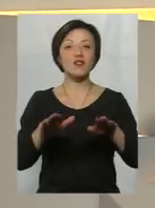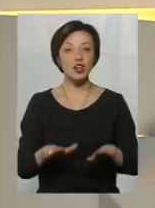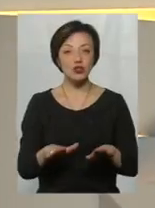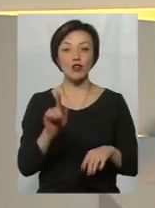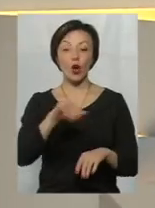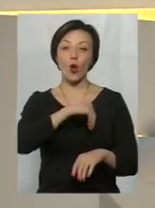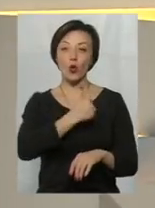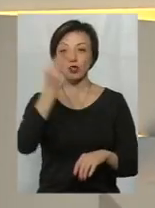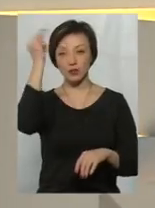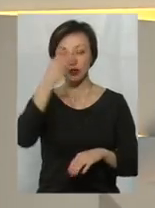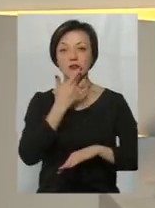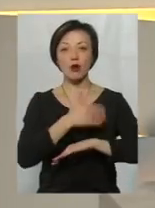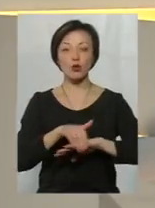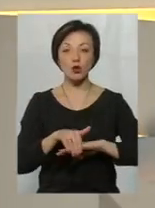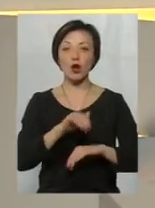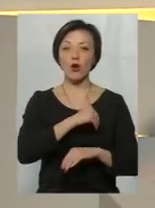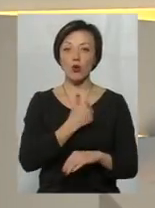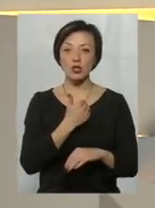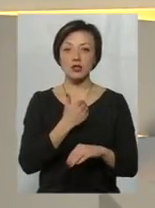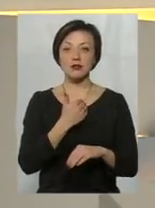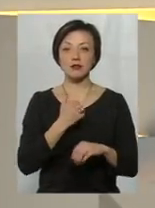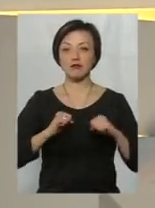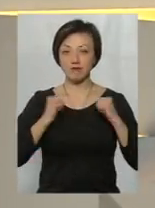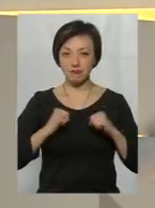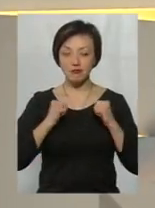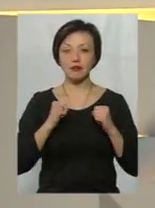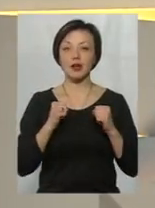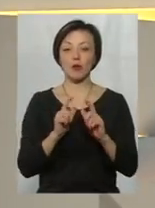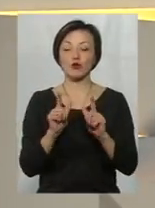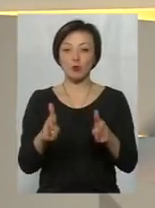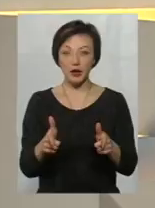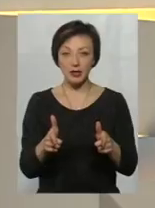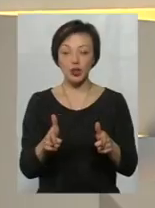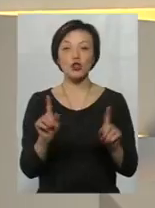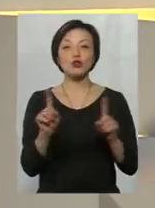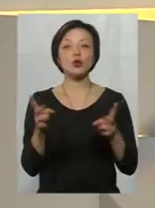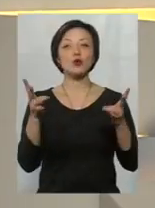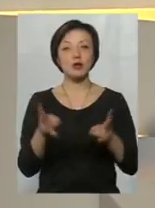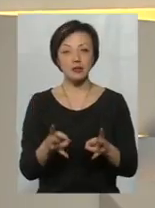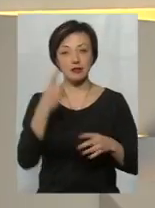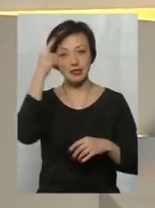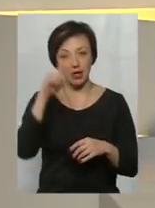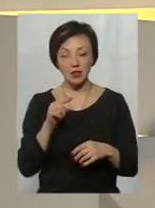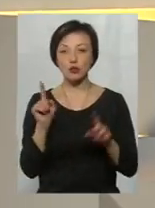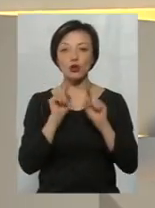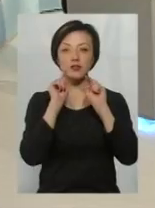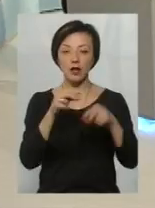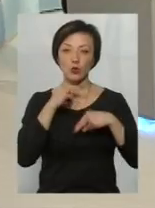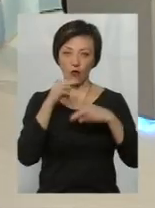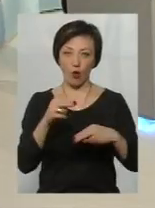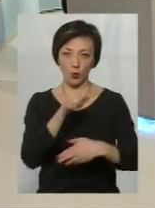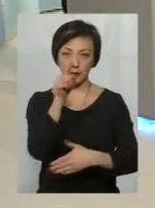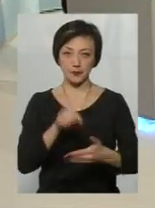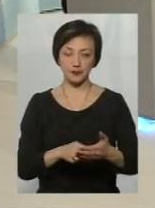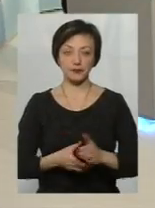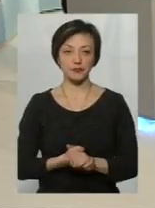вона хоче вчитися за кордоном, і хоче докласти до цього зусиль, і все ж таки поступити, що необхідно їй знати, і на що необхідно звернути